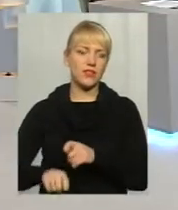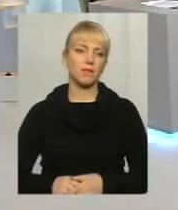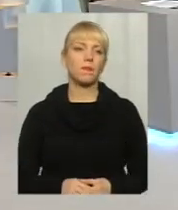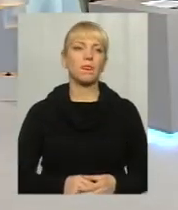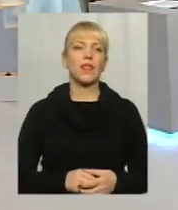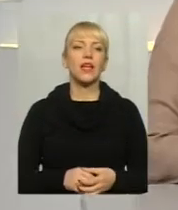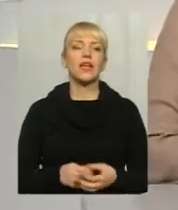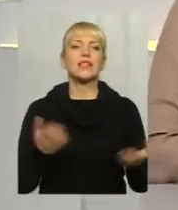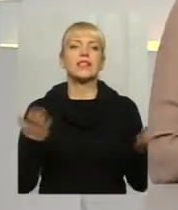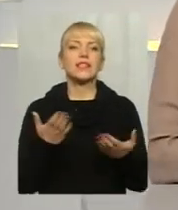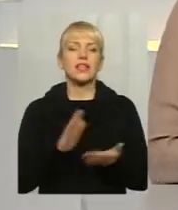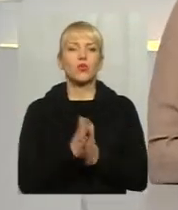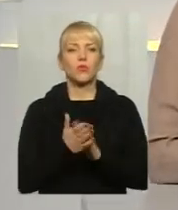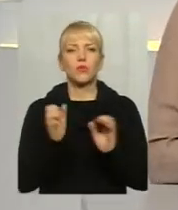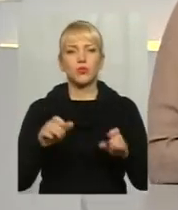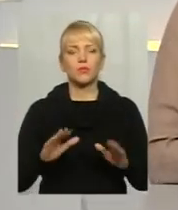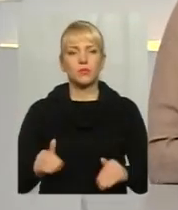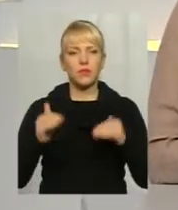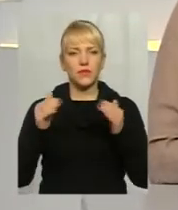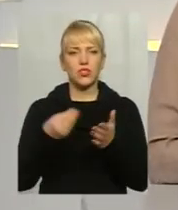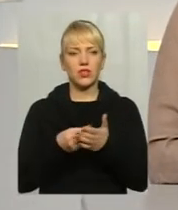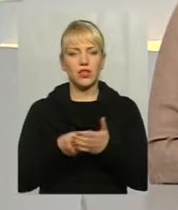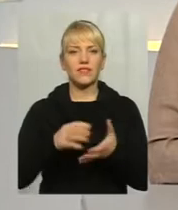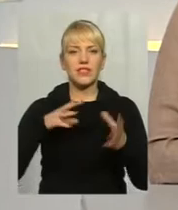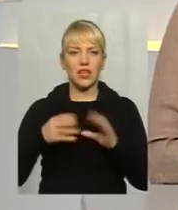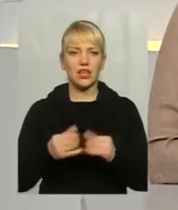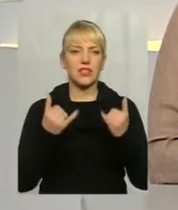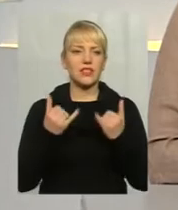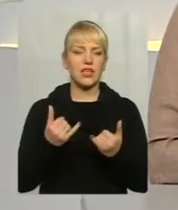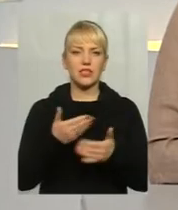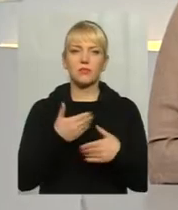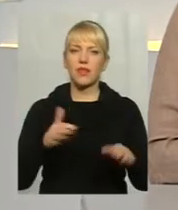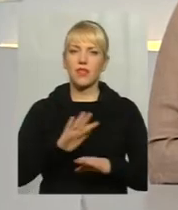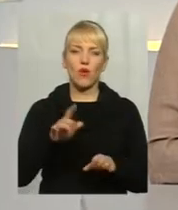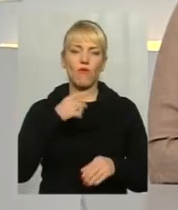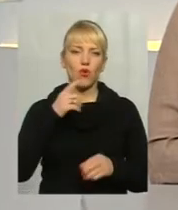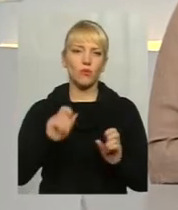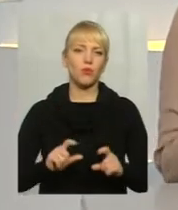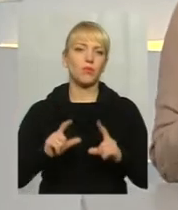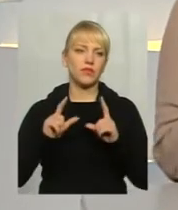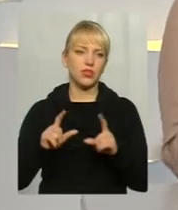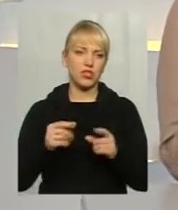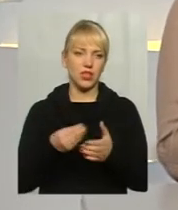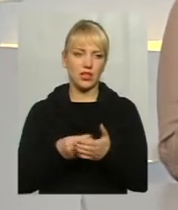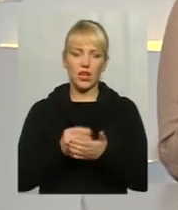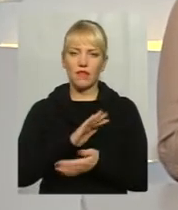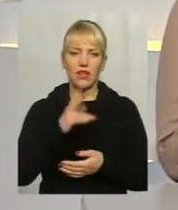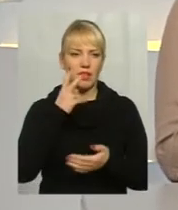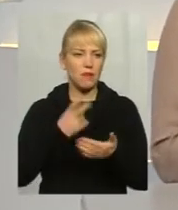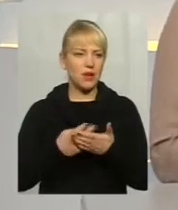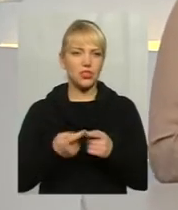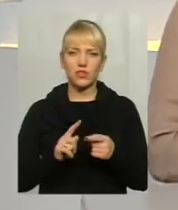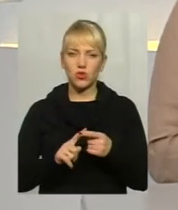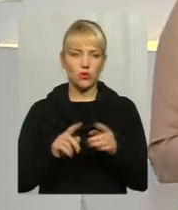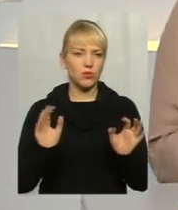яких умов все ж таки може бути підвищений тариф? Ми взагалі зараз не говоримо про підвищення тарифу. Тобто ви не вбачаєте в цьому